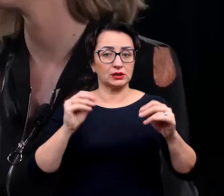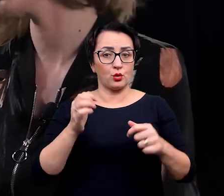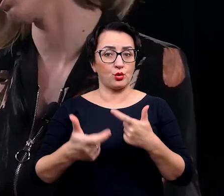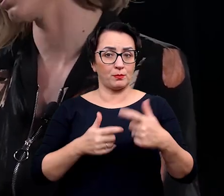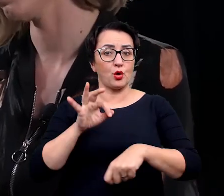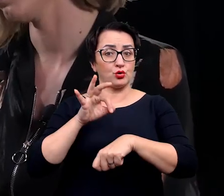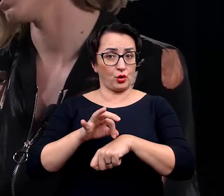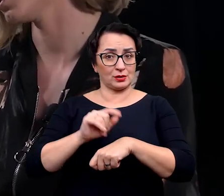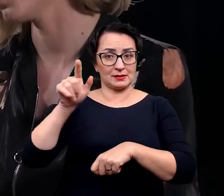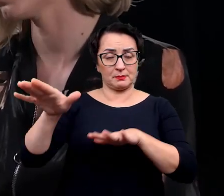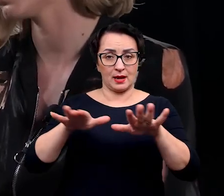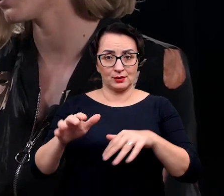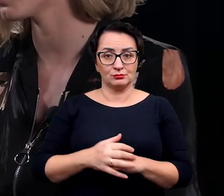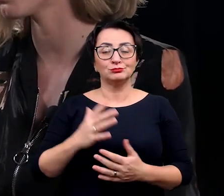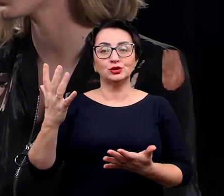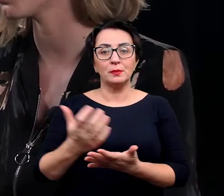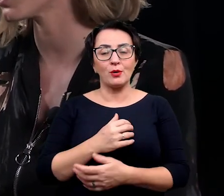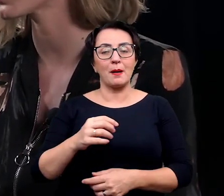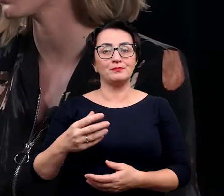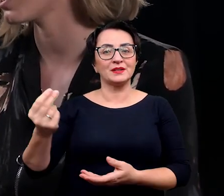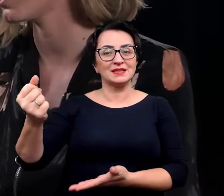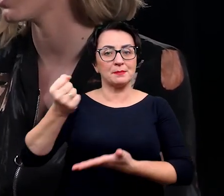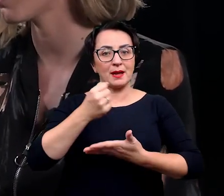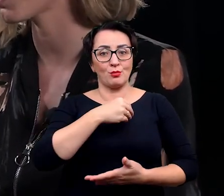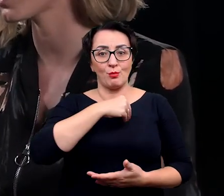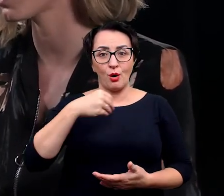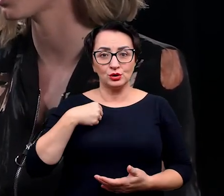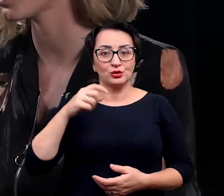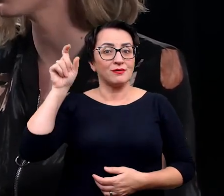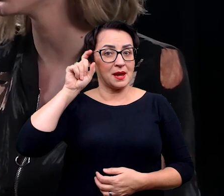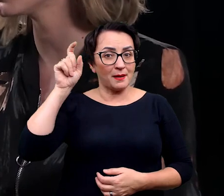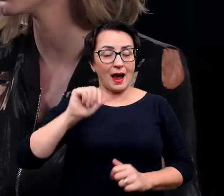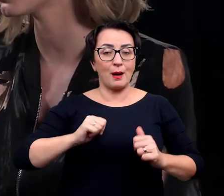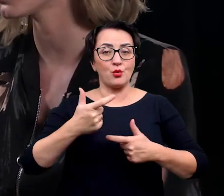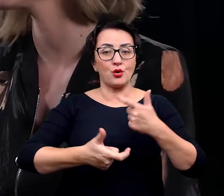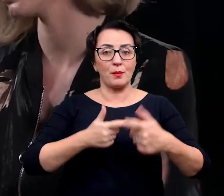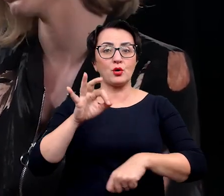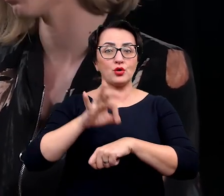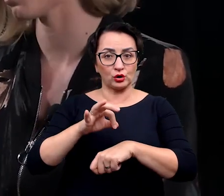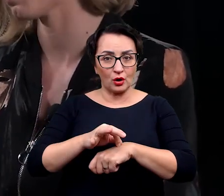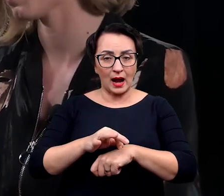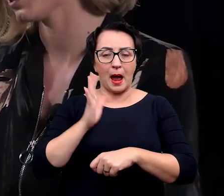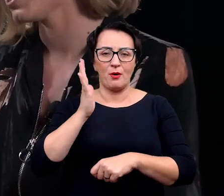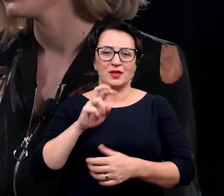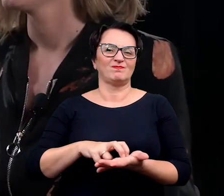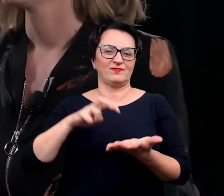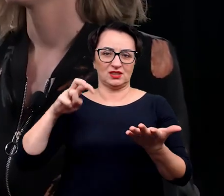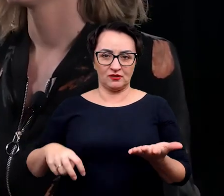zaczęłam tam doktorat. Zdobyłam stypendium polsko-niemieckie na przeprowadzenie doktoratu i z tego doktoratu zrezygnowałam.